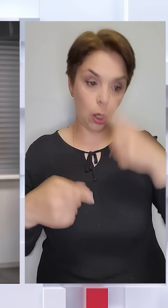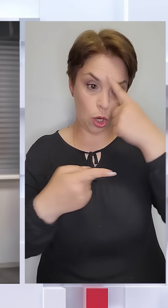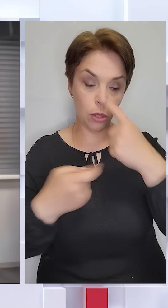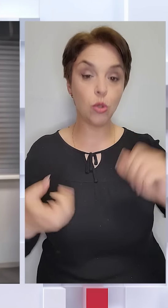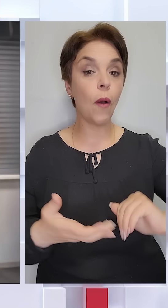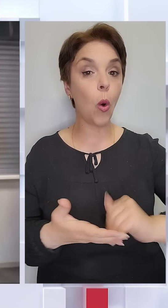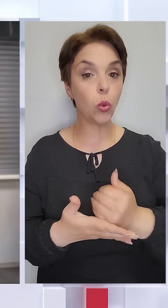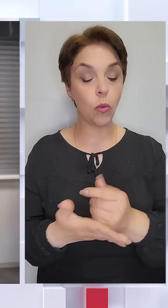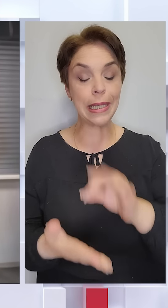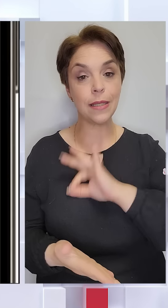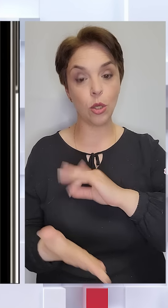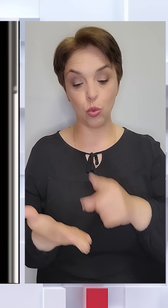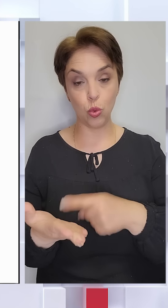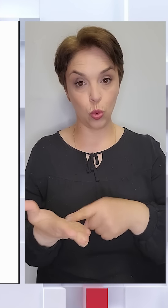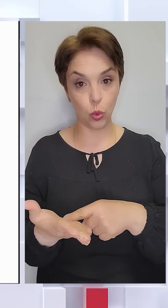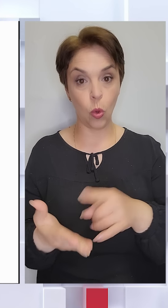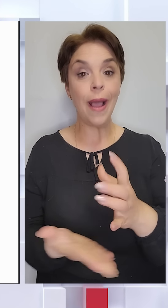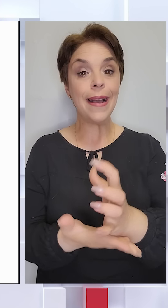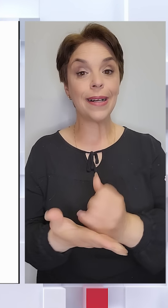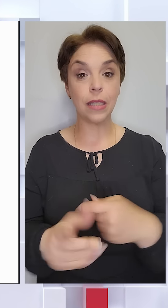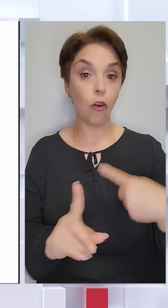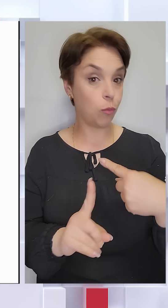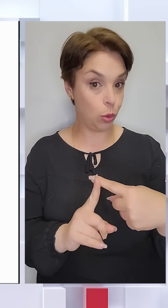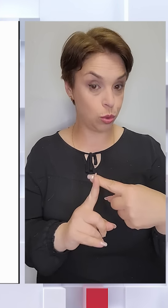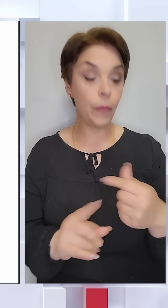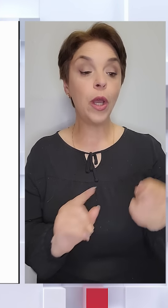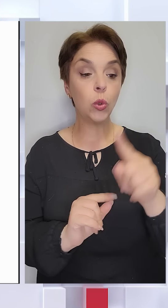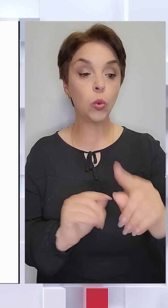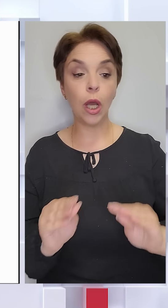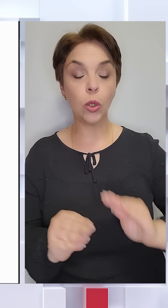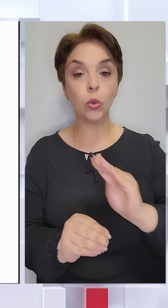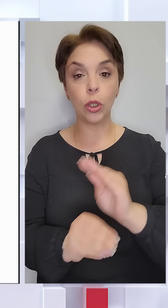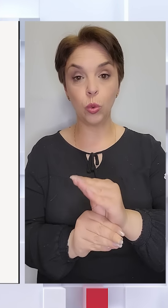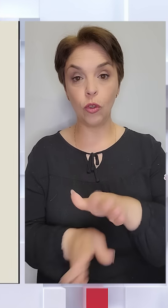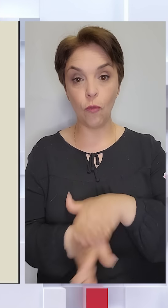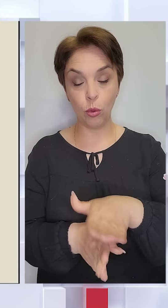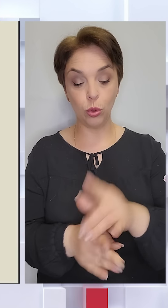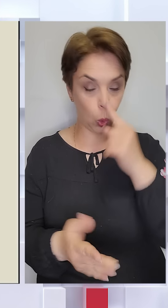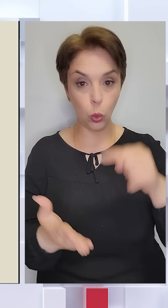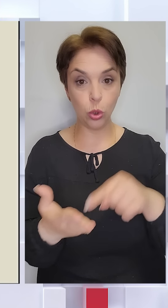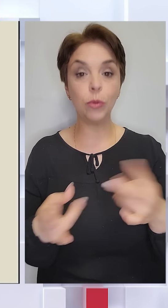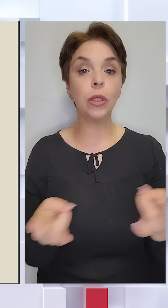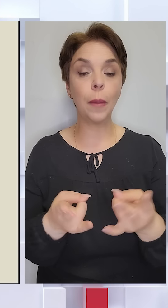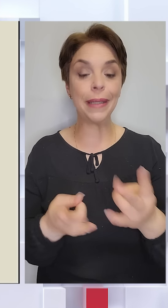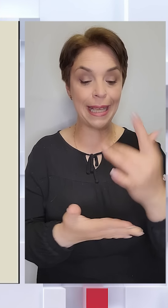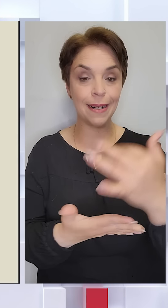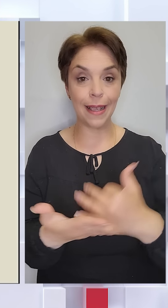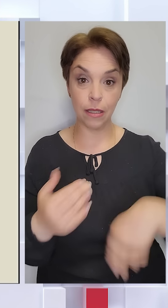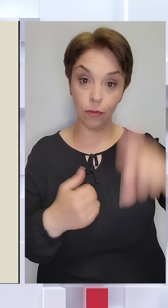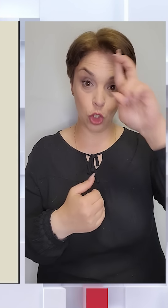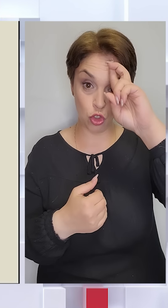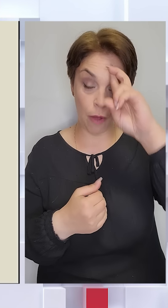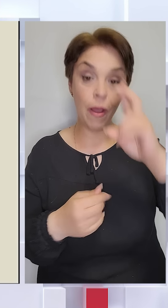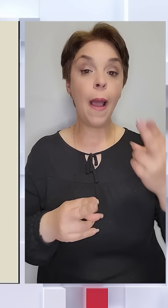оновлення застосування «Резерв плюс». Зокрема, туди додадуть функцію доступу до необхідних реєстрів держави